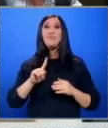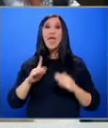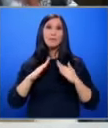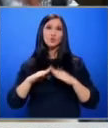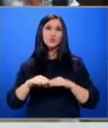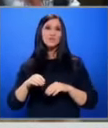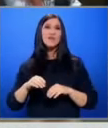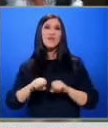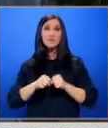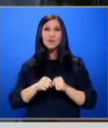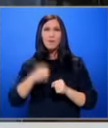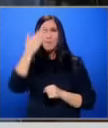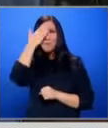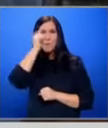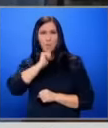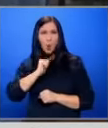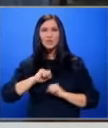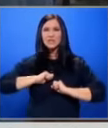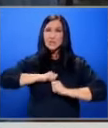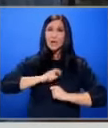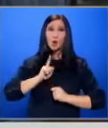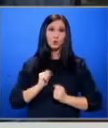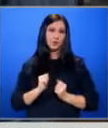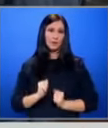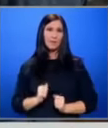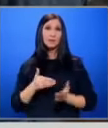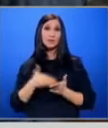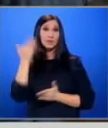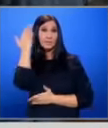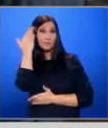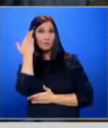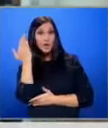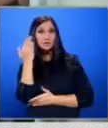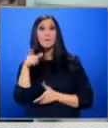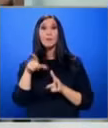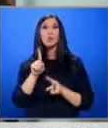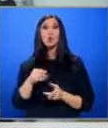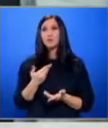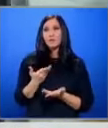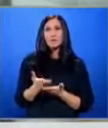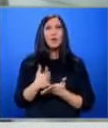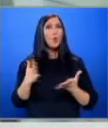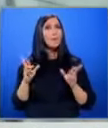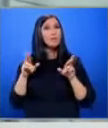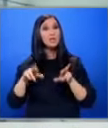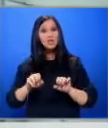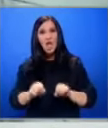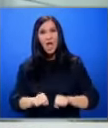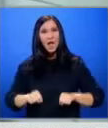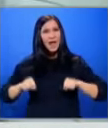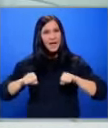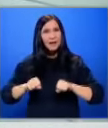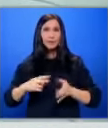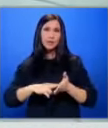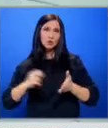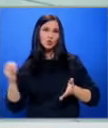над болките и страданията, които са претърпели Заради провиненията си Махмуд, на когато са възлагани големи надежди в гребането, беше изключен